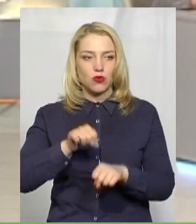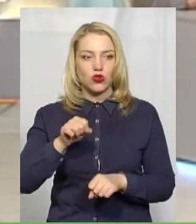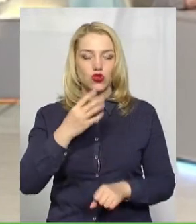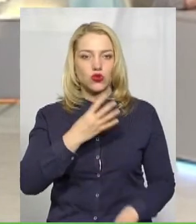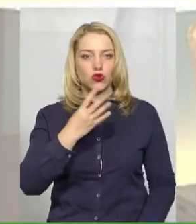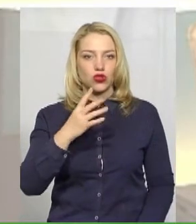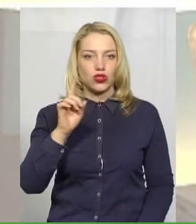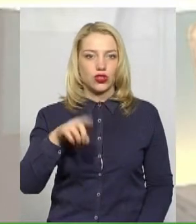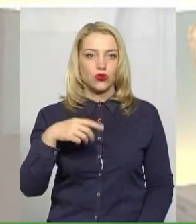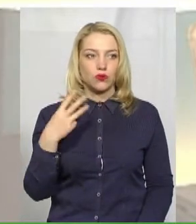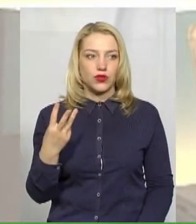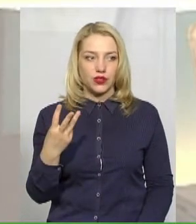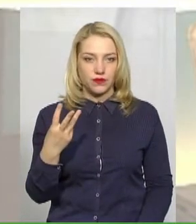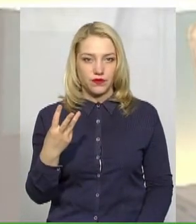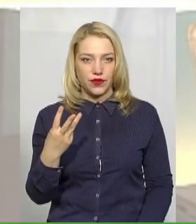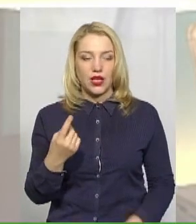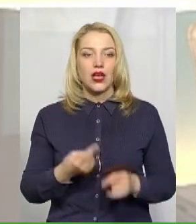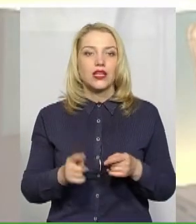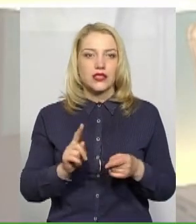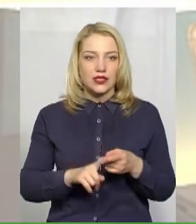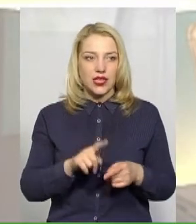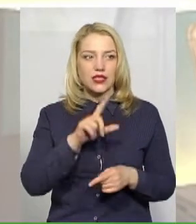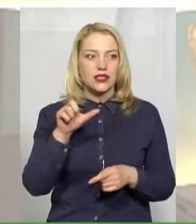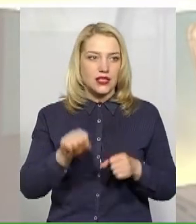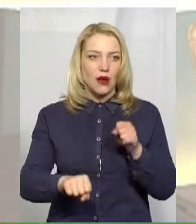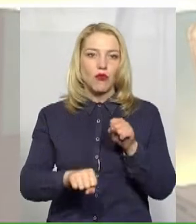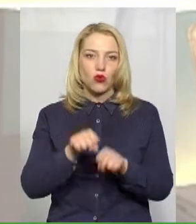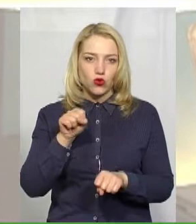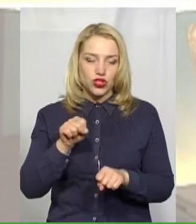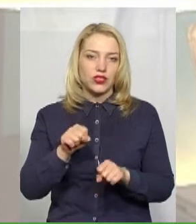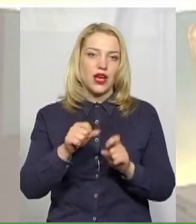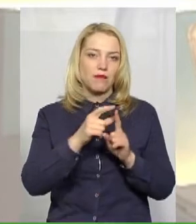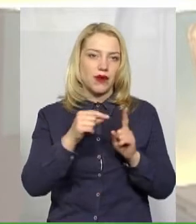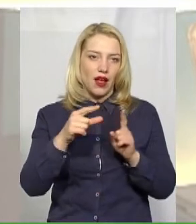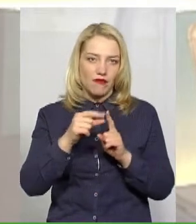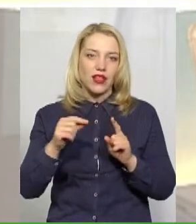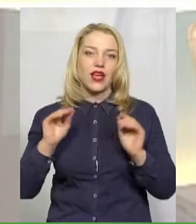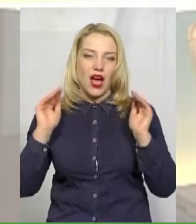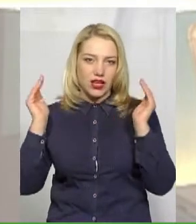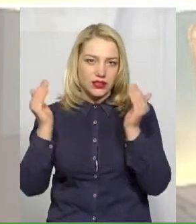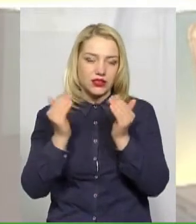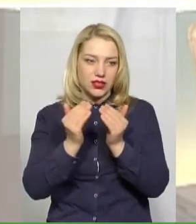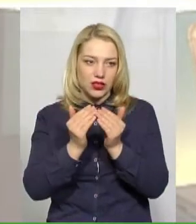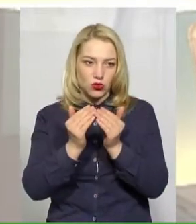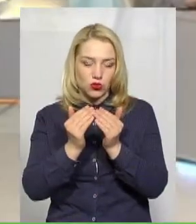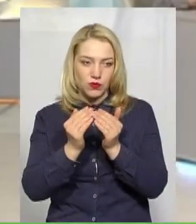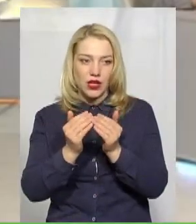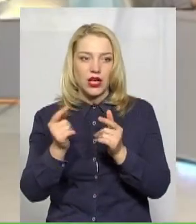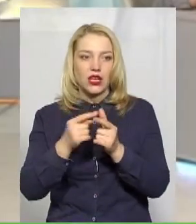.3. Це якраз за порушення карантинних правил. Чи не виникали у вас з